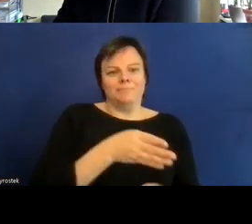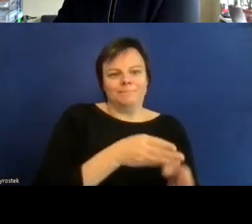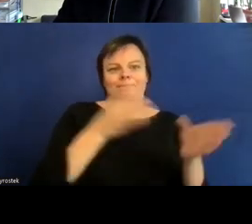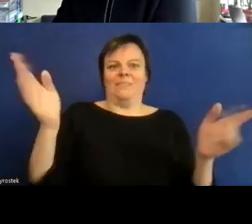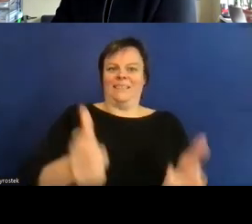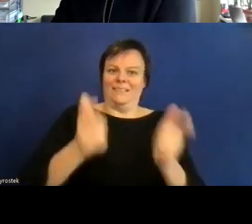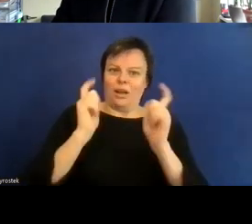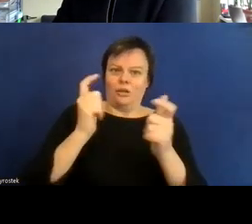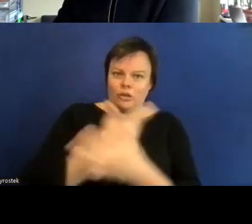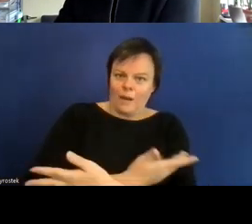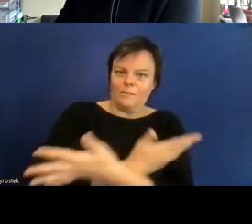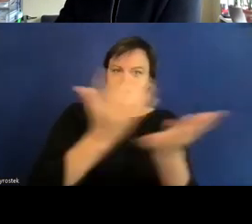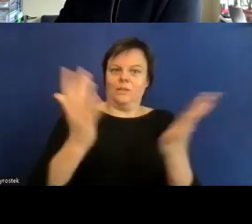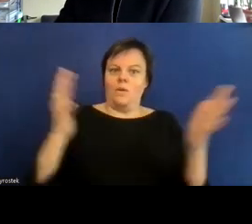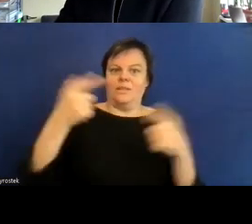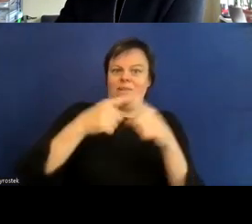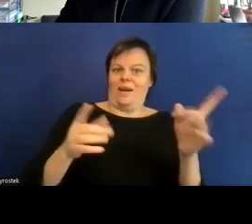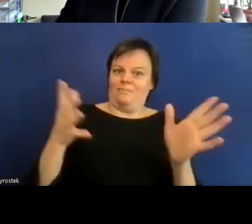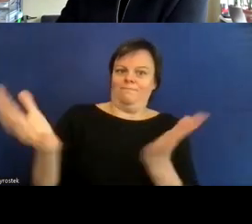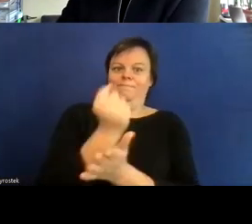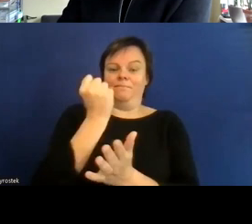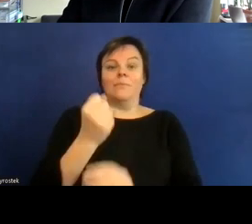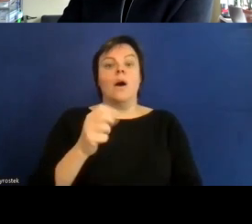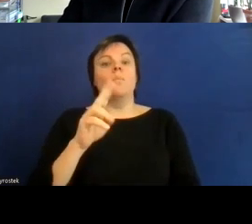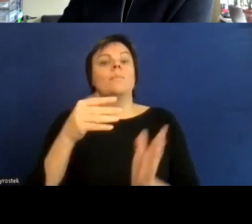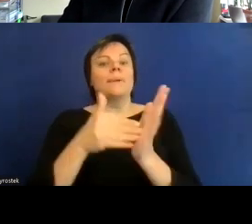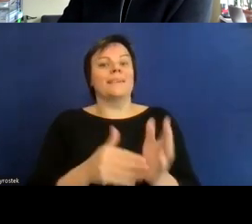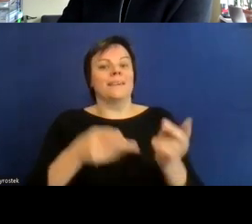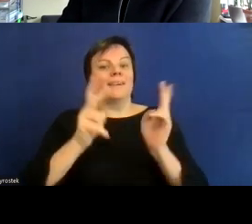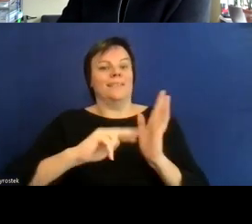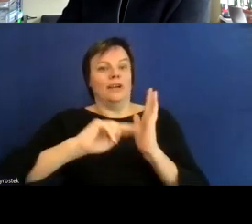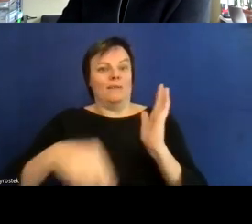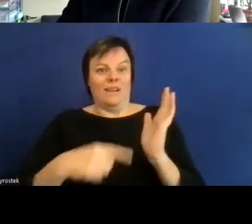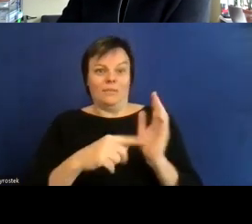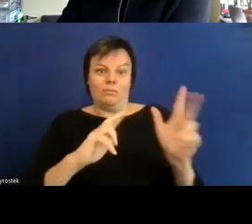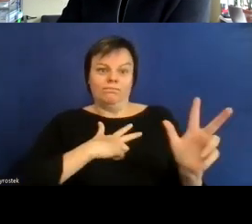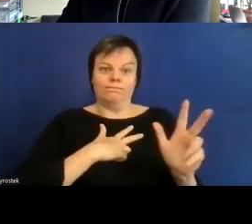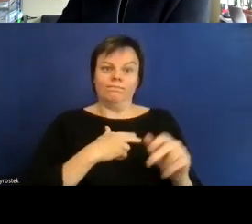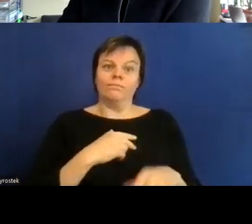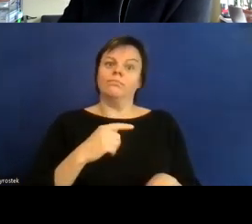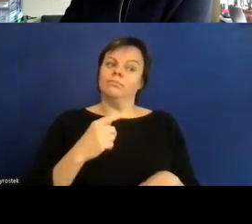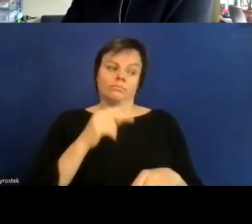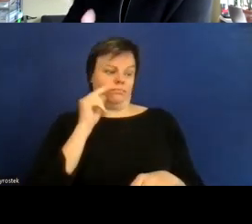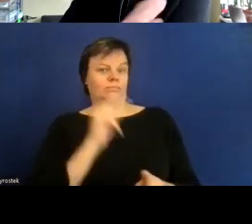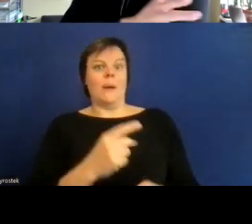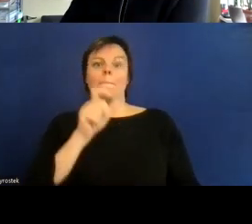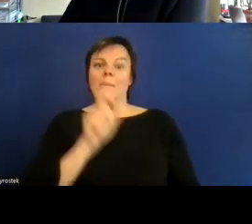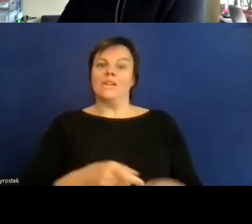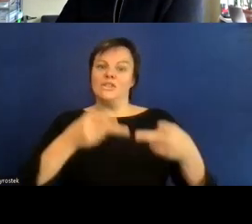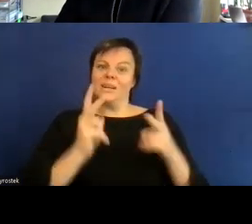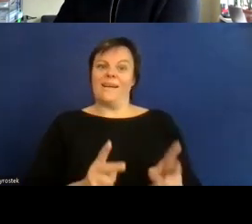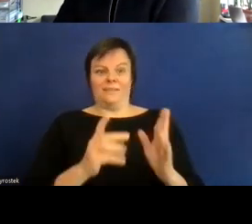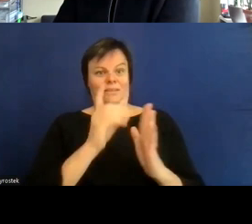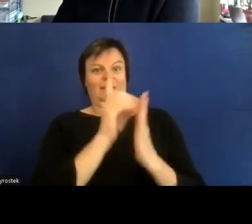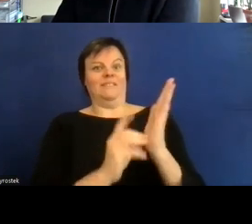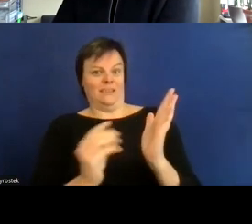Menschenrecht definiert und bildet die Grundlage für all das wir wissen dass wir im Bereich des